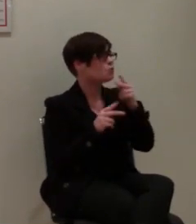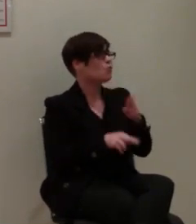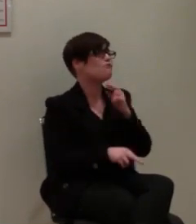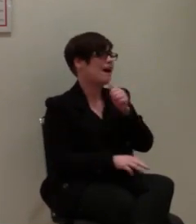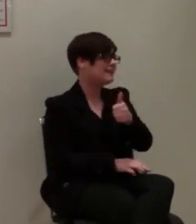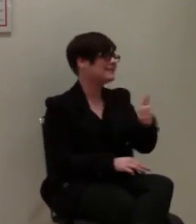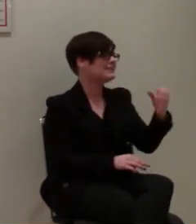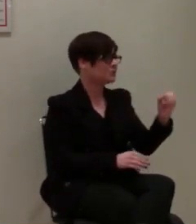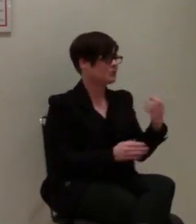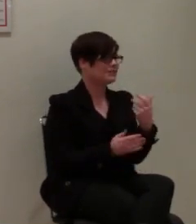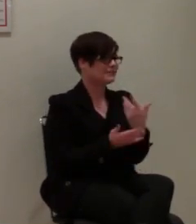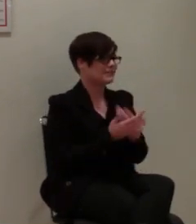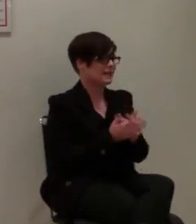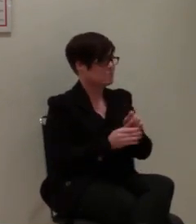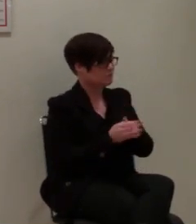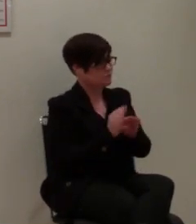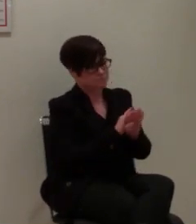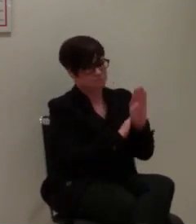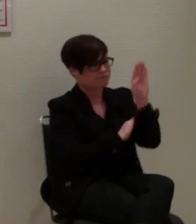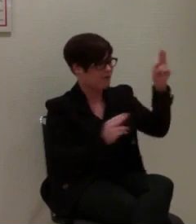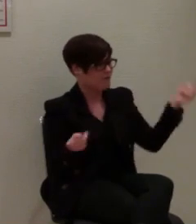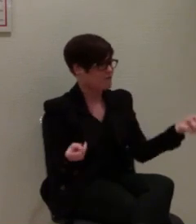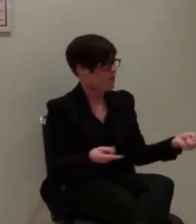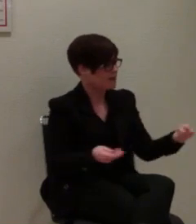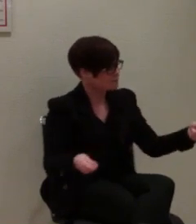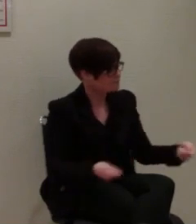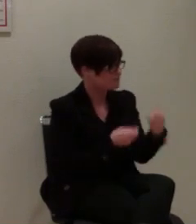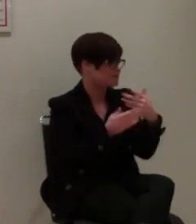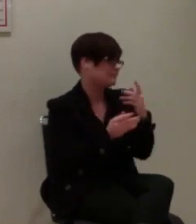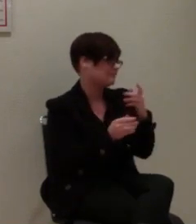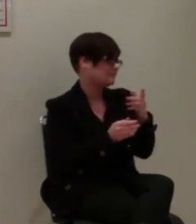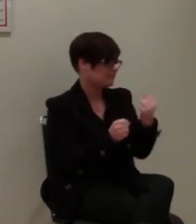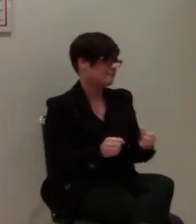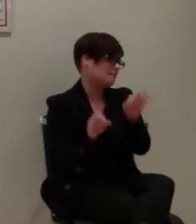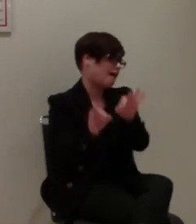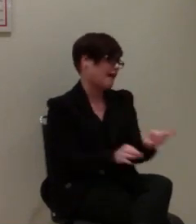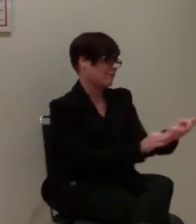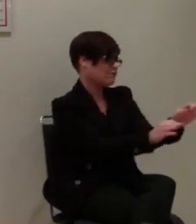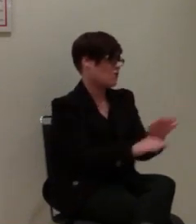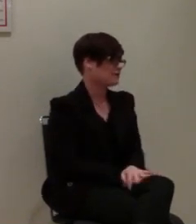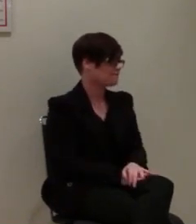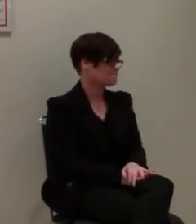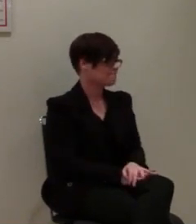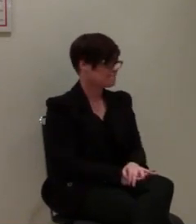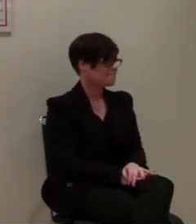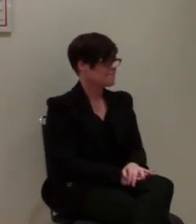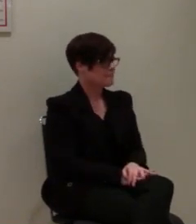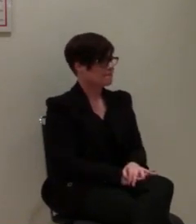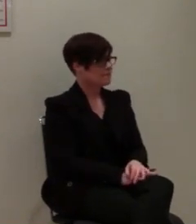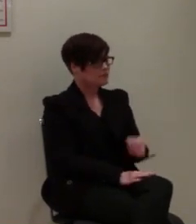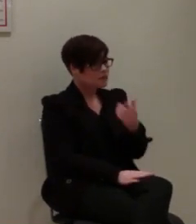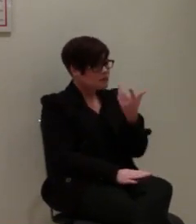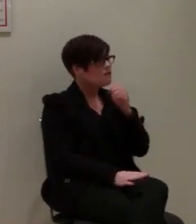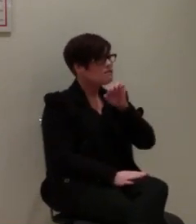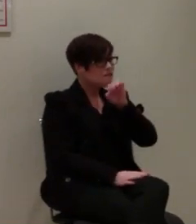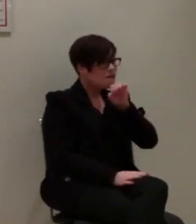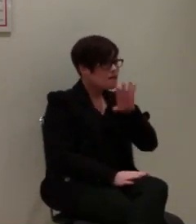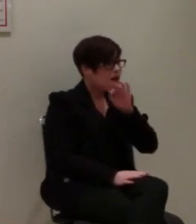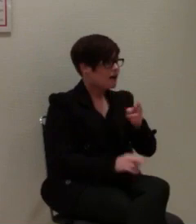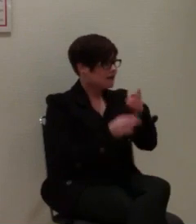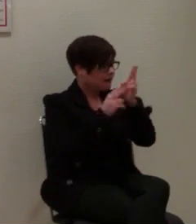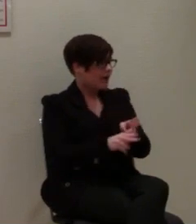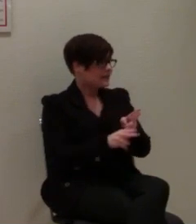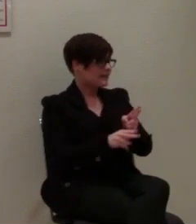doch zu einem Guten befordert wurde und er schließlich eingeführt wurde. Nachdem die Klage nun zwar rechtlich